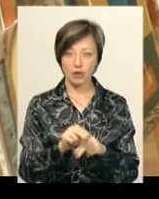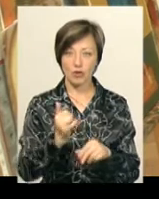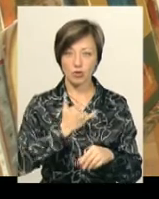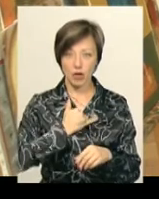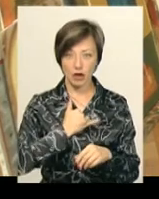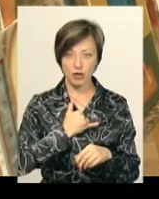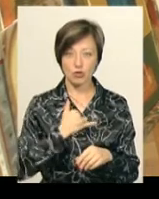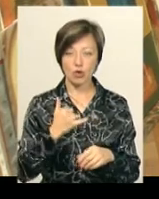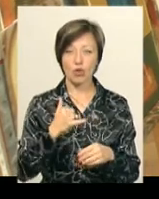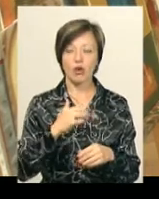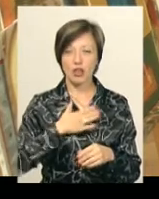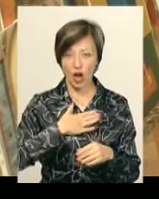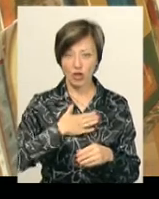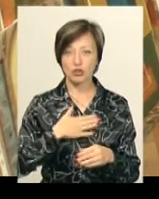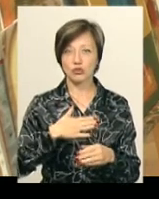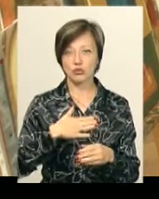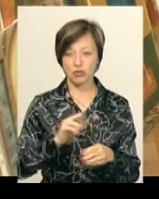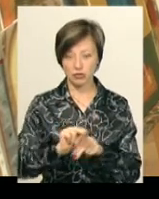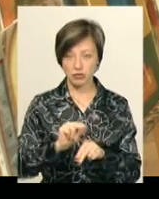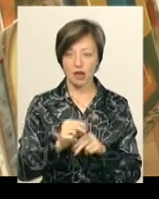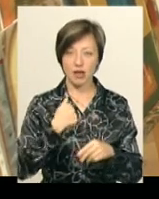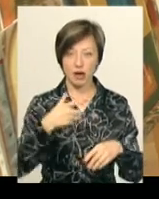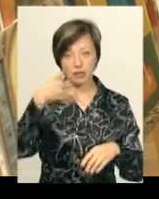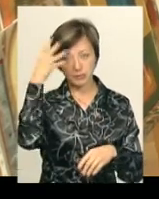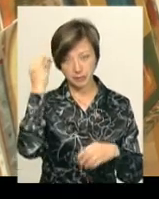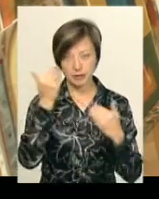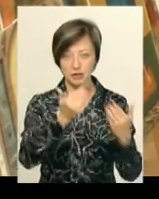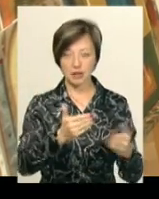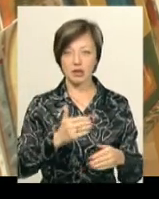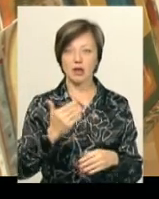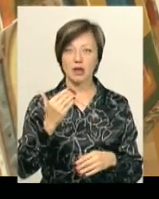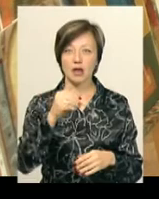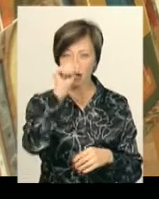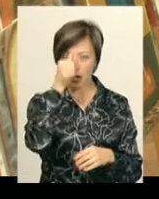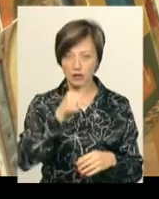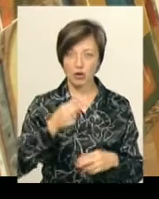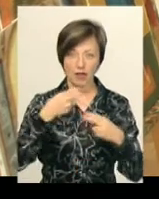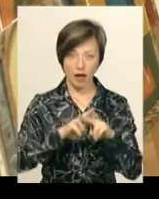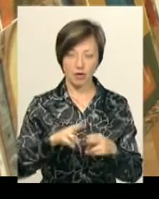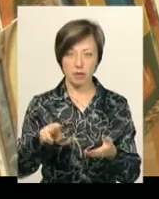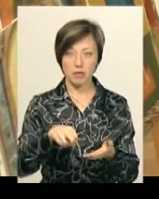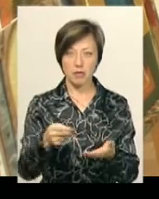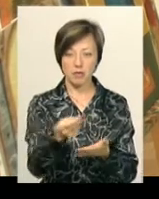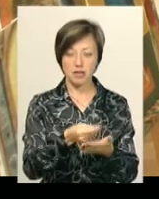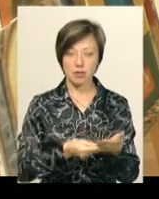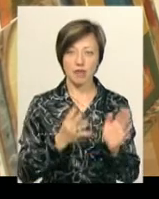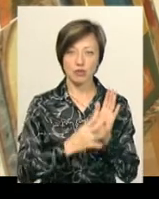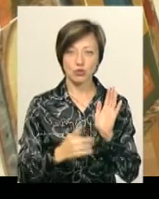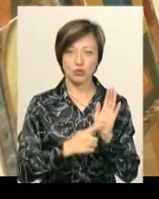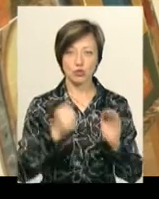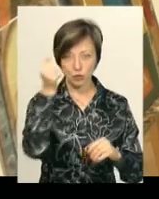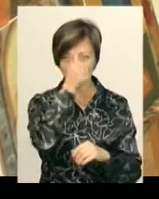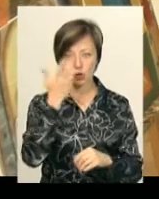академічного письма. І в той же час я мав можливість вивчати вже візантійську техніку письма. Ну, в 96-му році, коли я